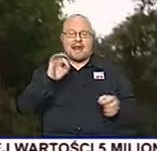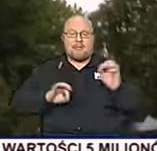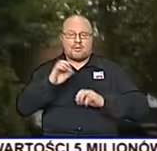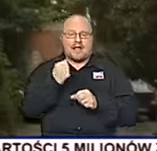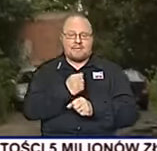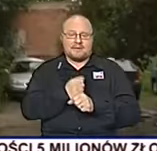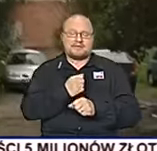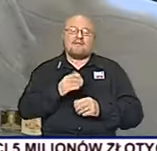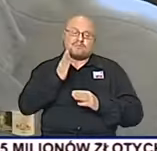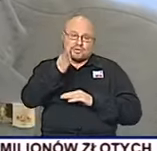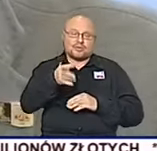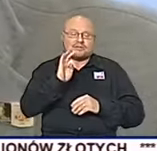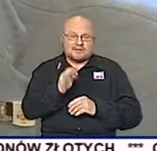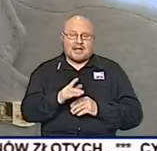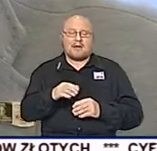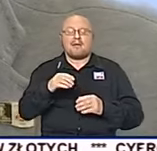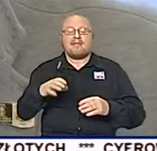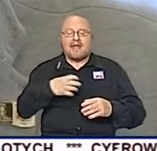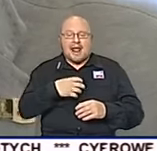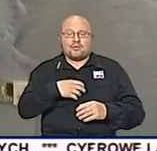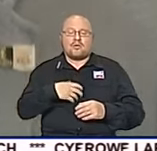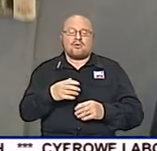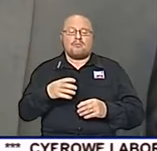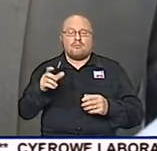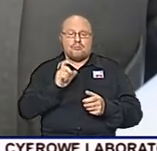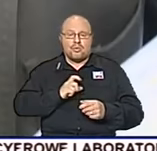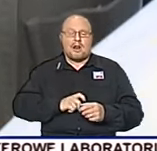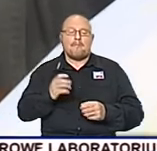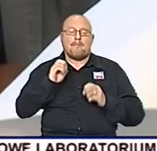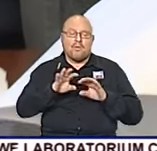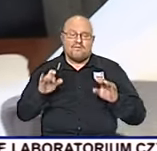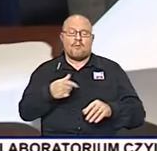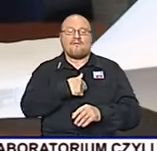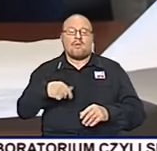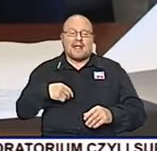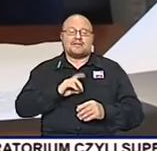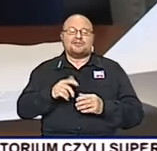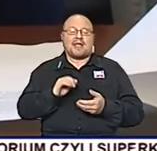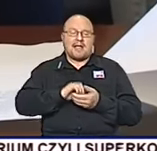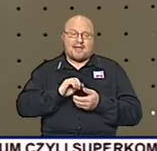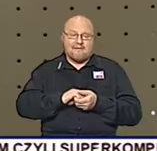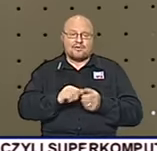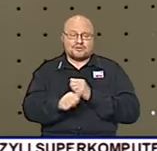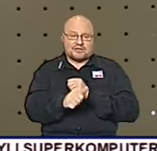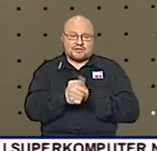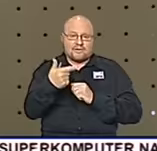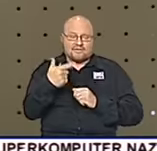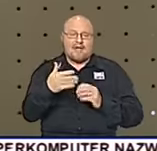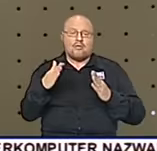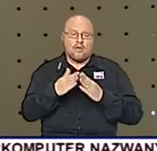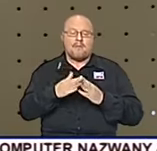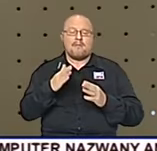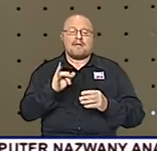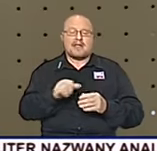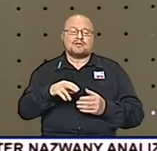W przyszłości tak. Dyrektor Biura ds. Rewitalizacji poinformował nas, że kamienica przy nawrot 62 została ujęta